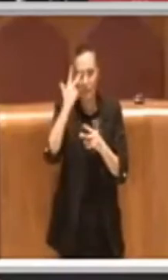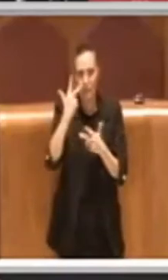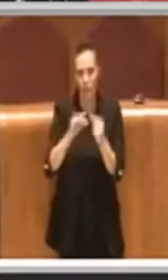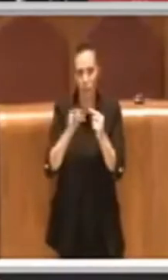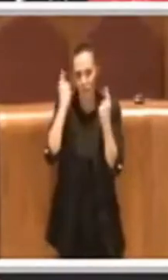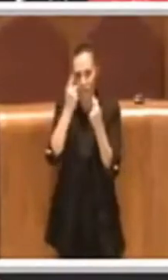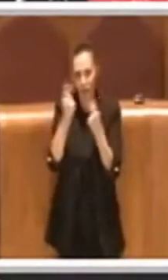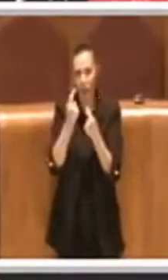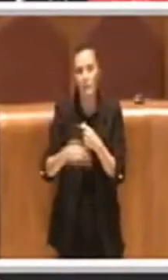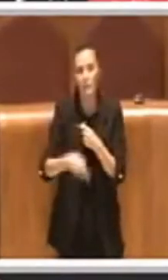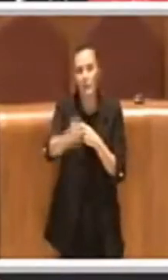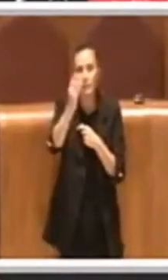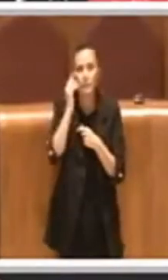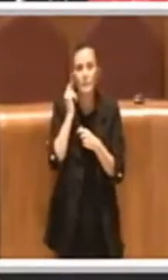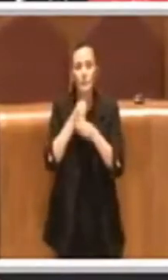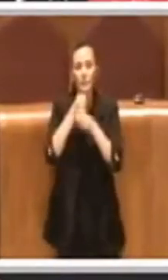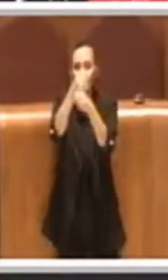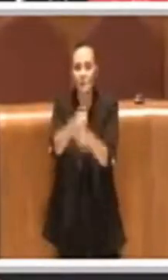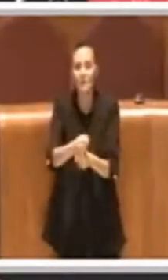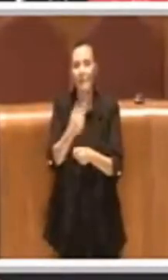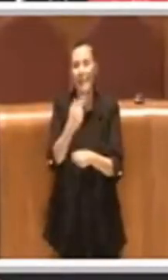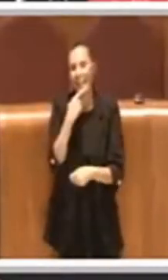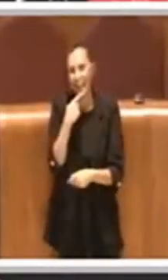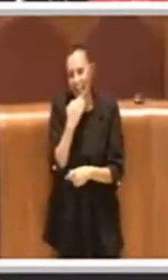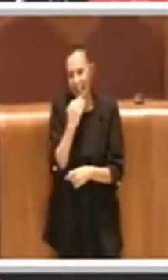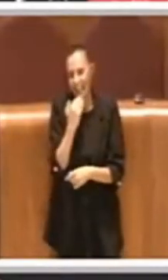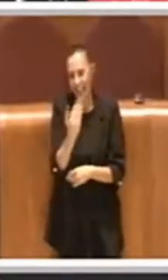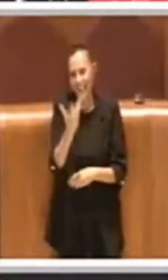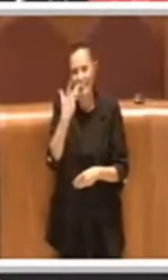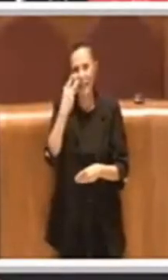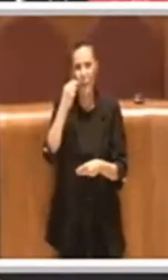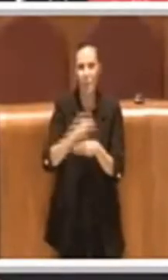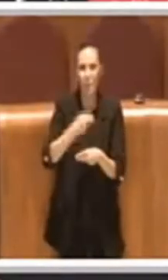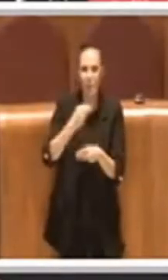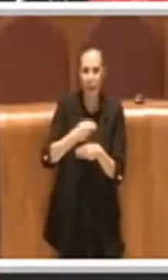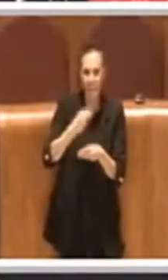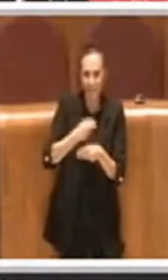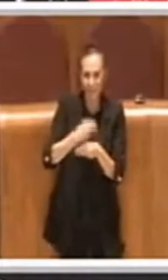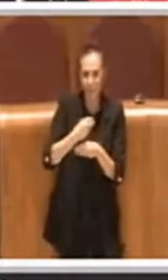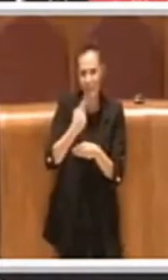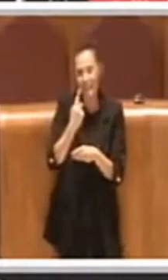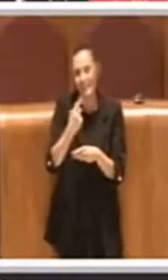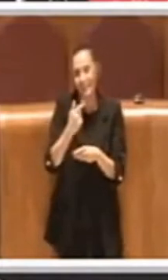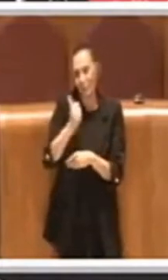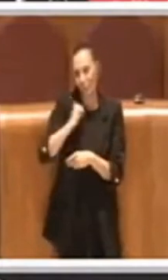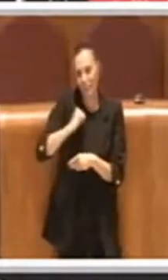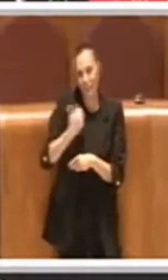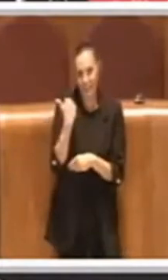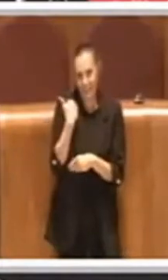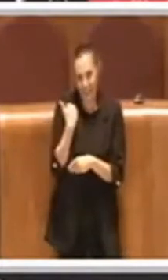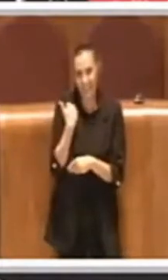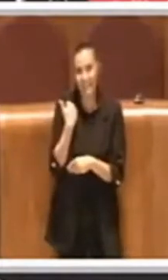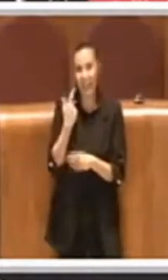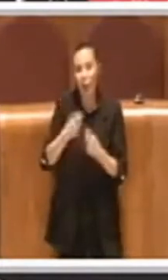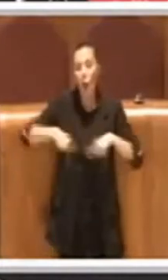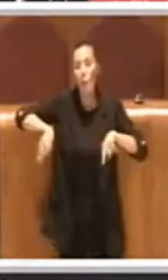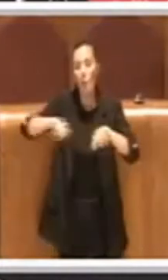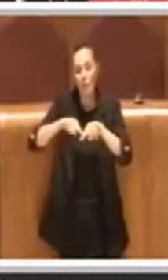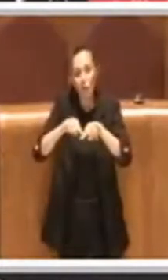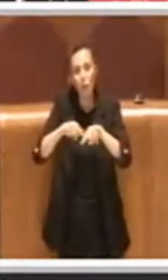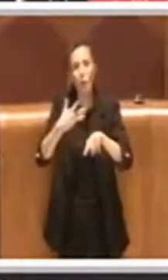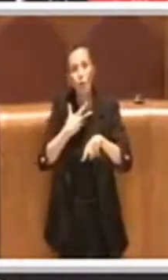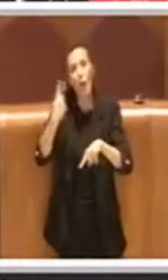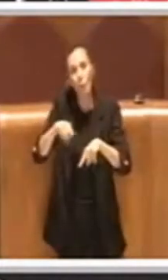Grazie Presidente, giusto una battuta sull'intervento precedente, in commissione su Collinieri c'era anche l'assessore che era pienamente in linea